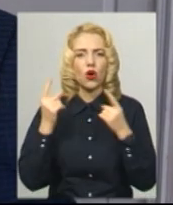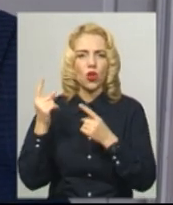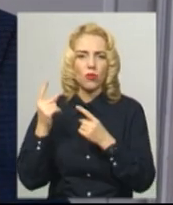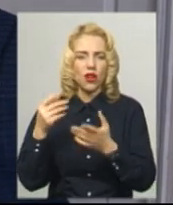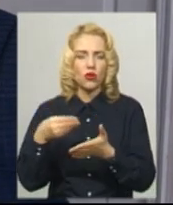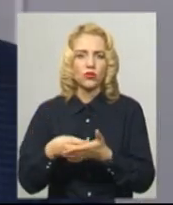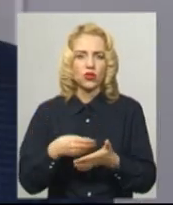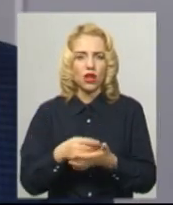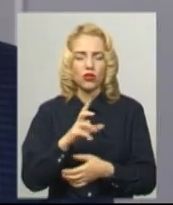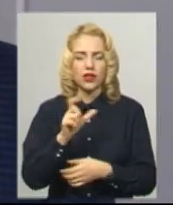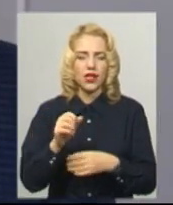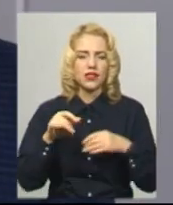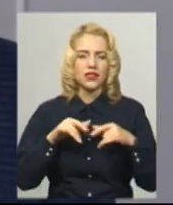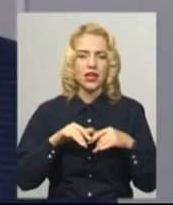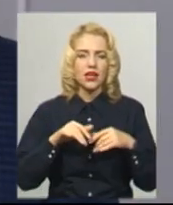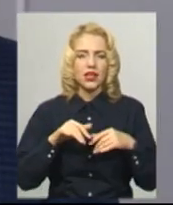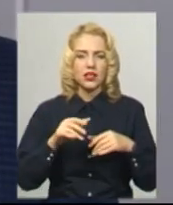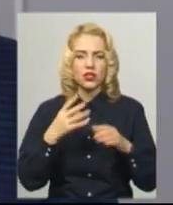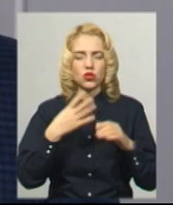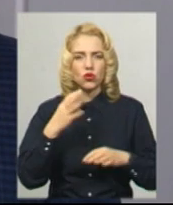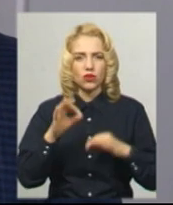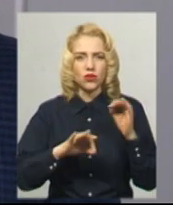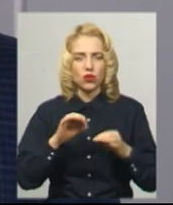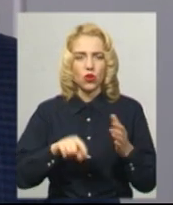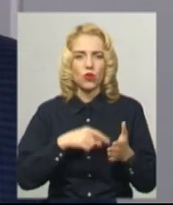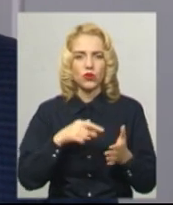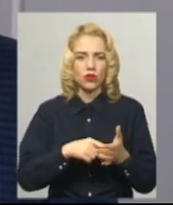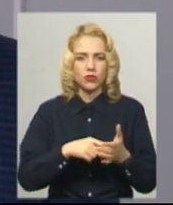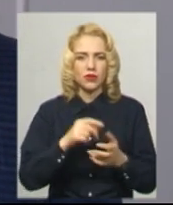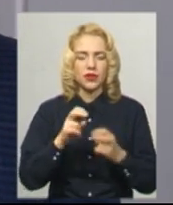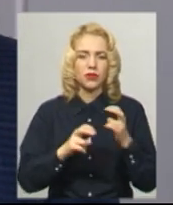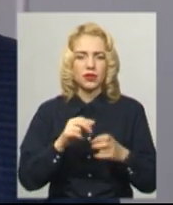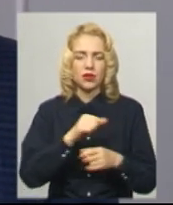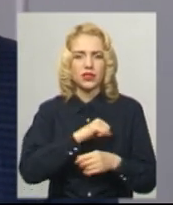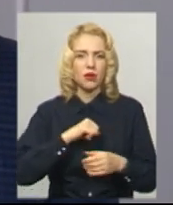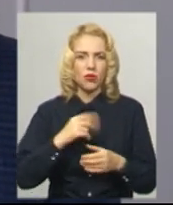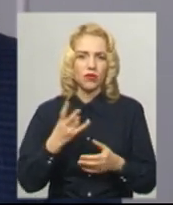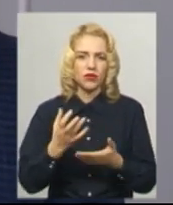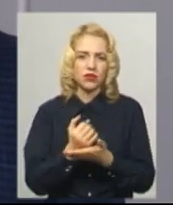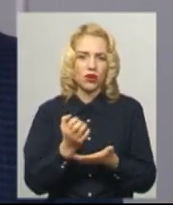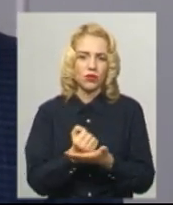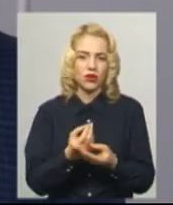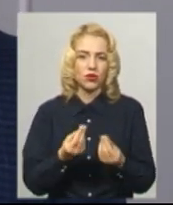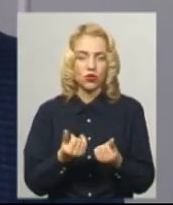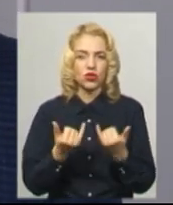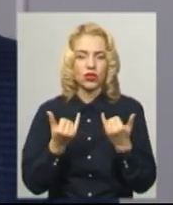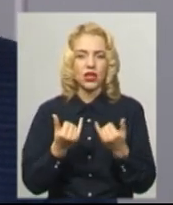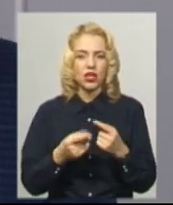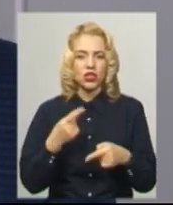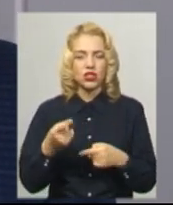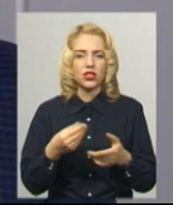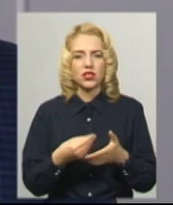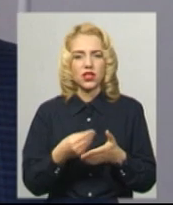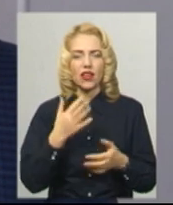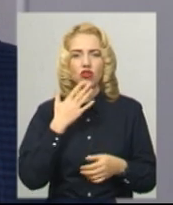на заклад. 40 відсотків комунальне підприємство повинно заробити кошти через Національну